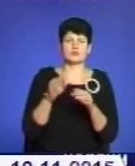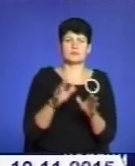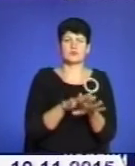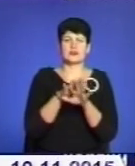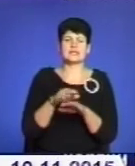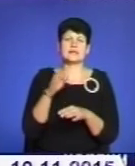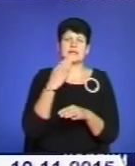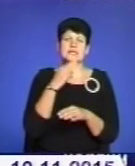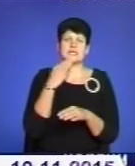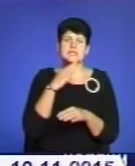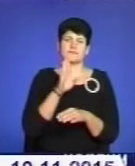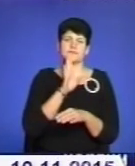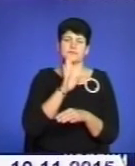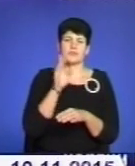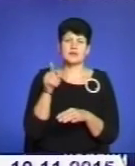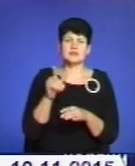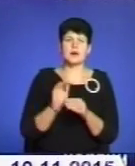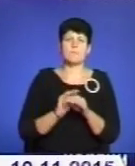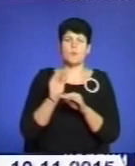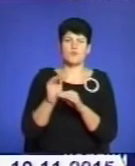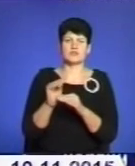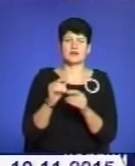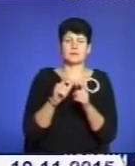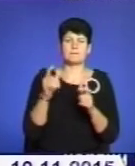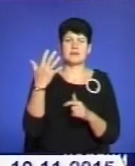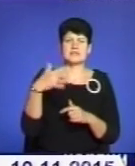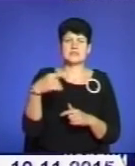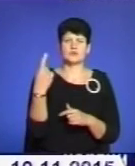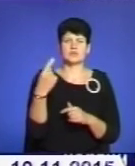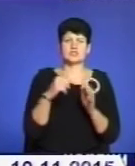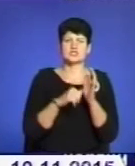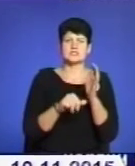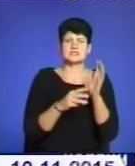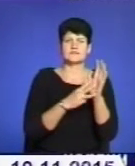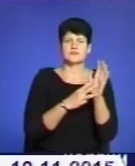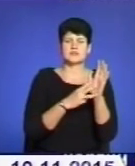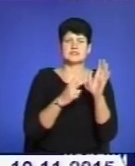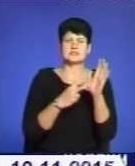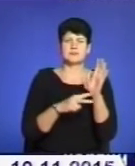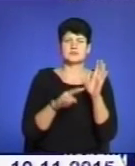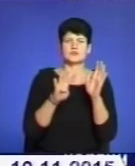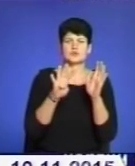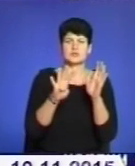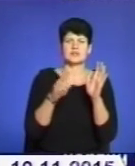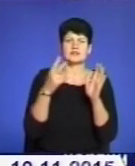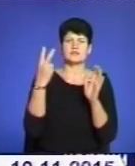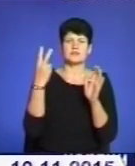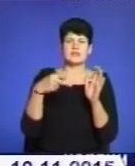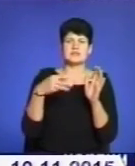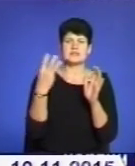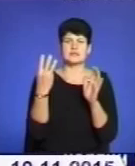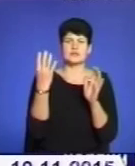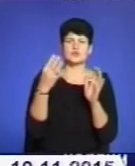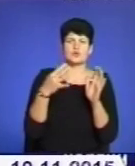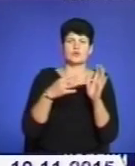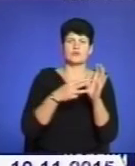Курило Тетяна Іванівна для поповнення картки 51 68 74 23 48